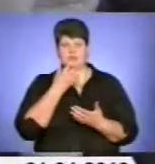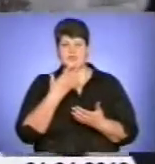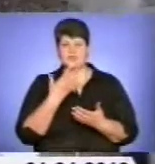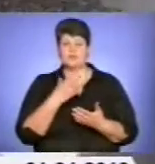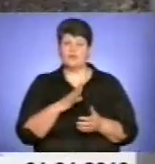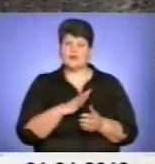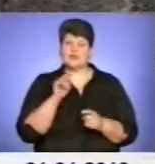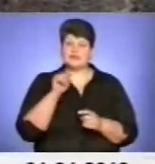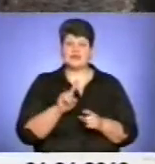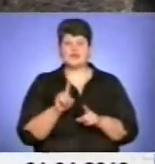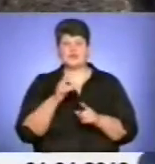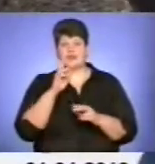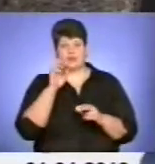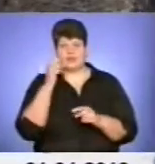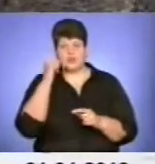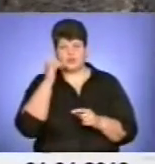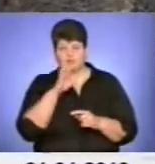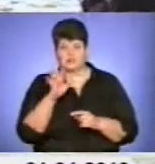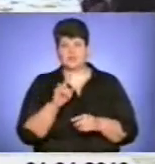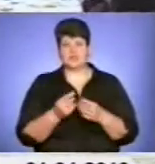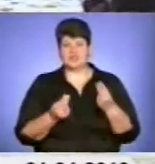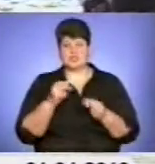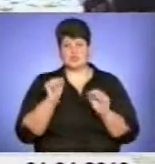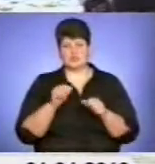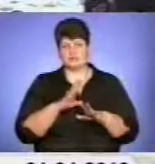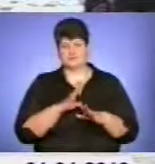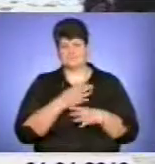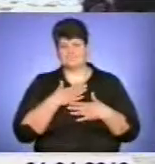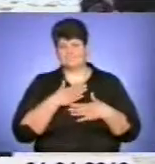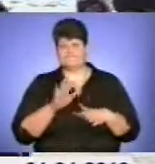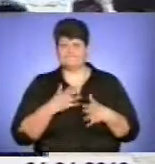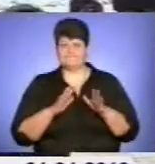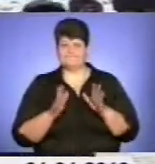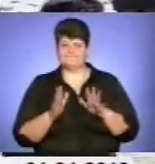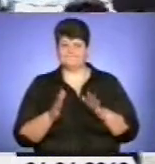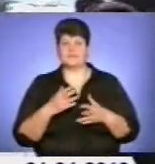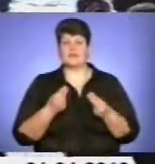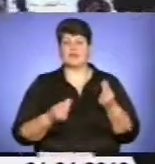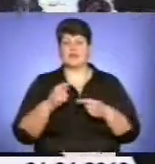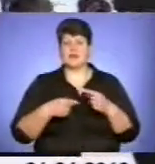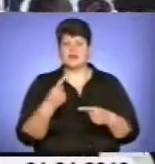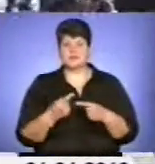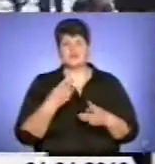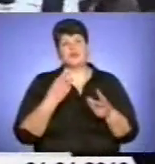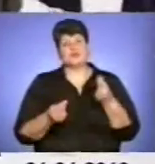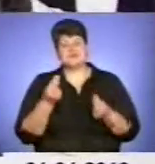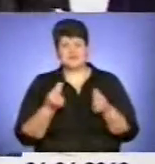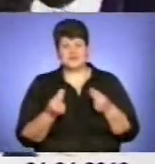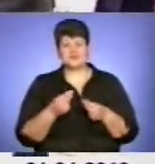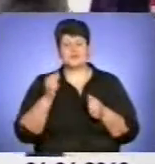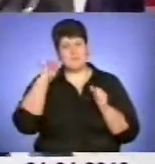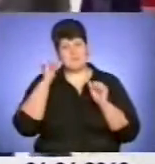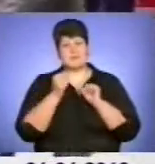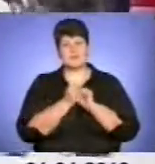трапляється так, що необдуманий жарт може призвести до неприємних наслідків. Тож, розігруючи своїх рідних, друзів чи близьких, слід пам